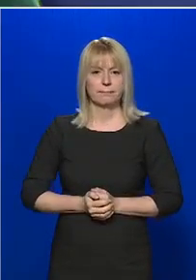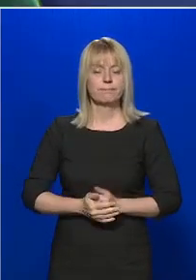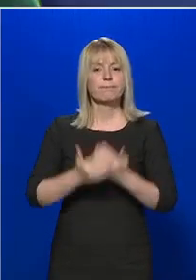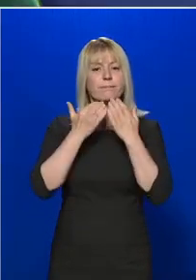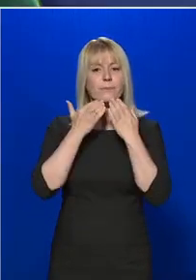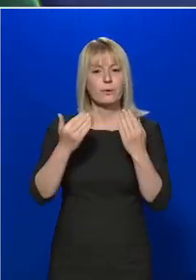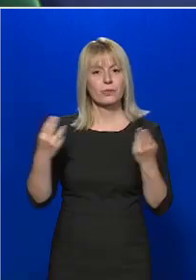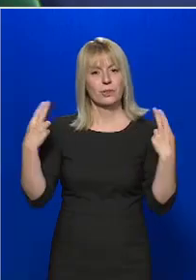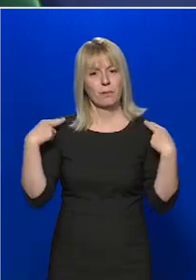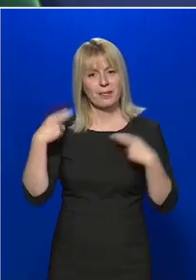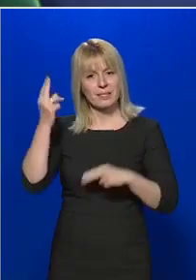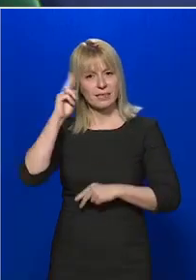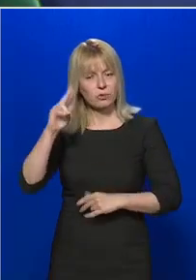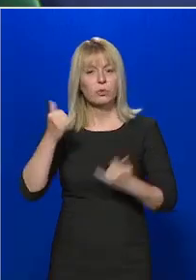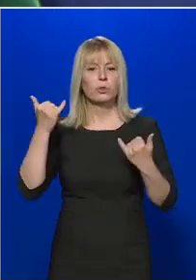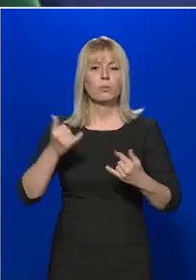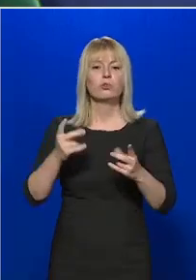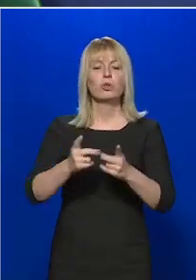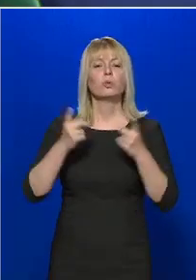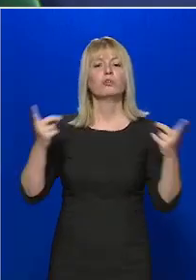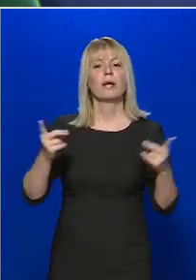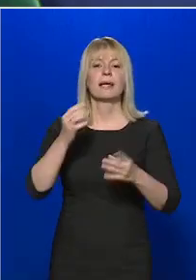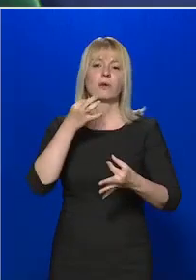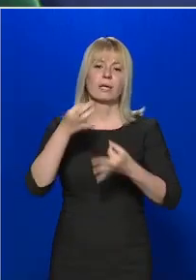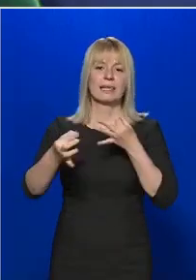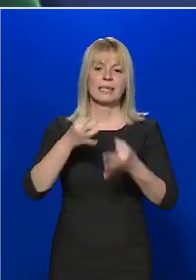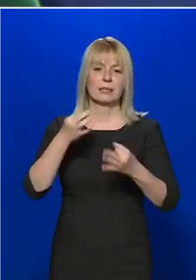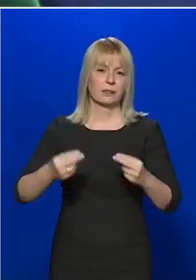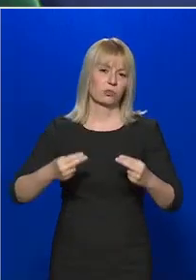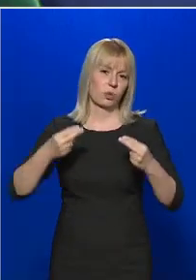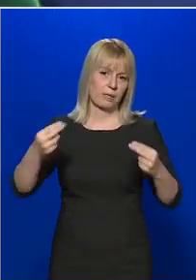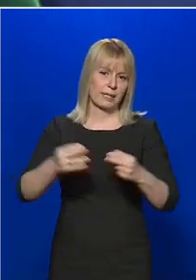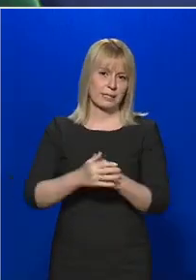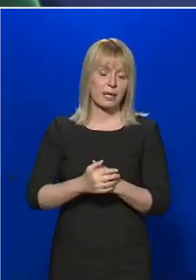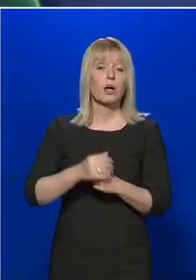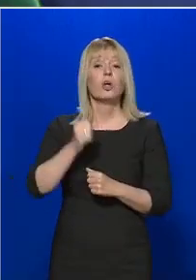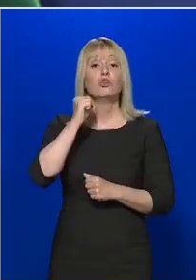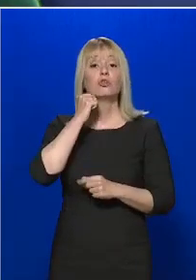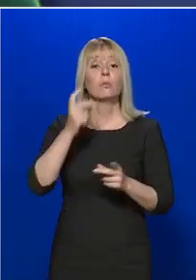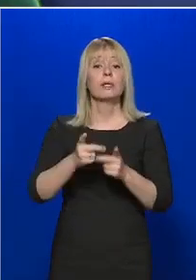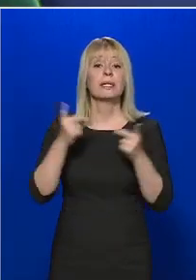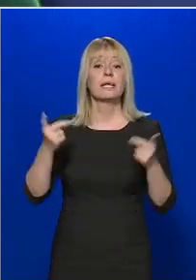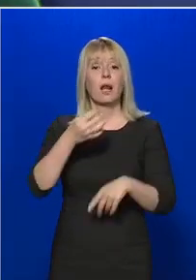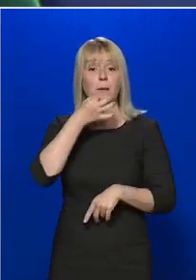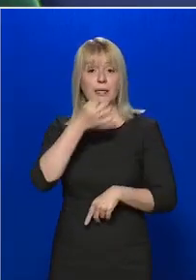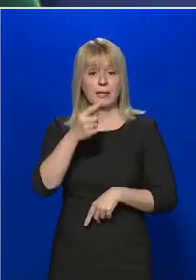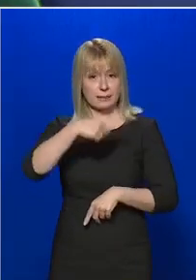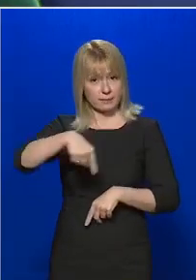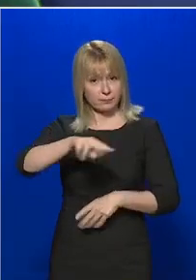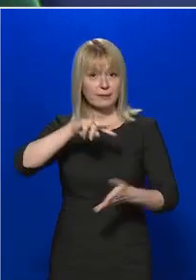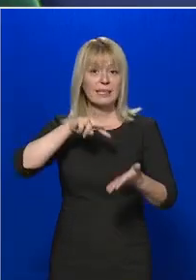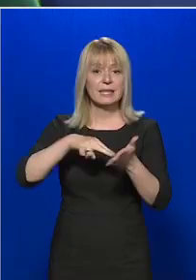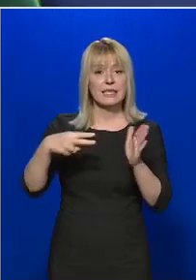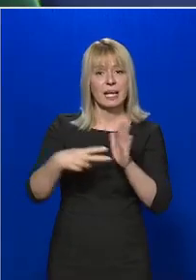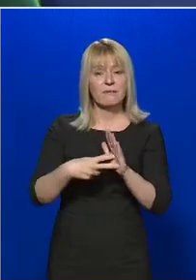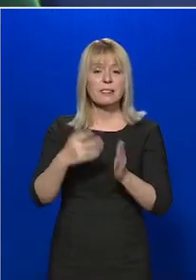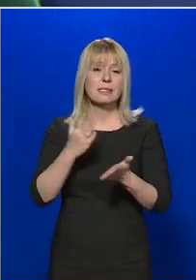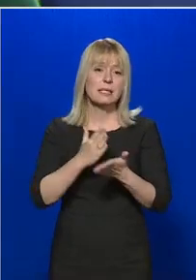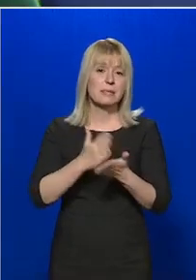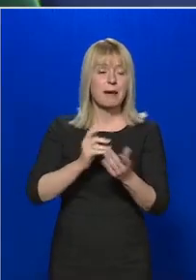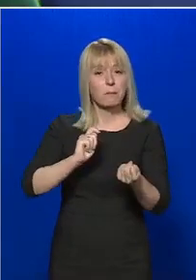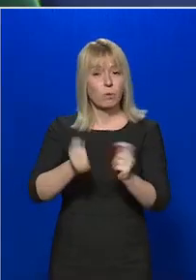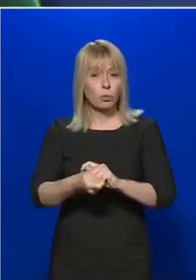Köszönöm a Lezredes úr. Most pedig az újságírói kérdések következnek. A Somogyi hírlak kérdezi, tervezik-e a tapasztalatok birtokában